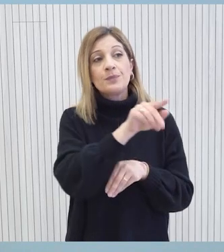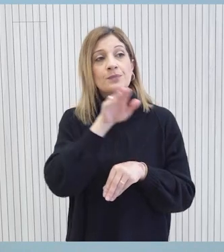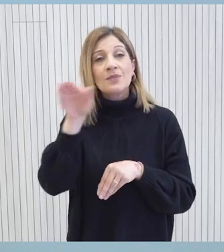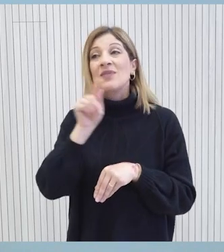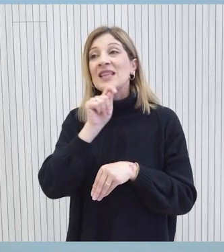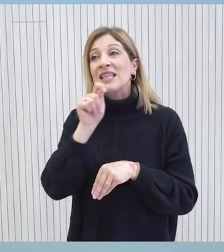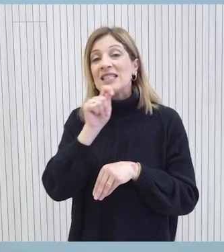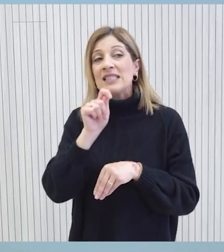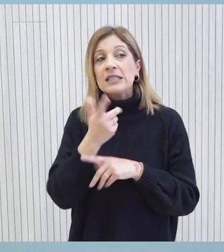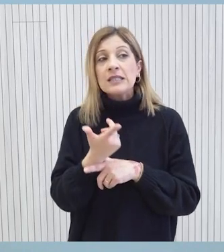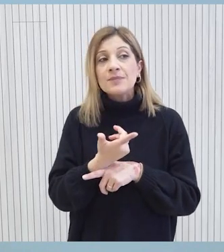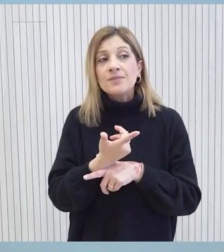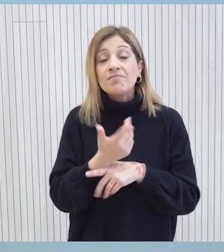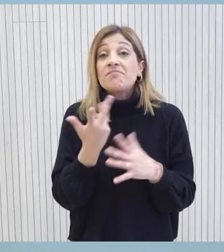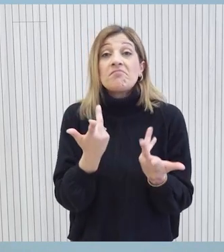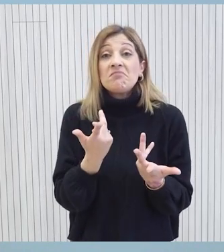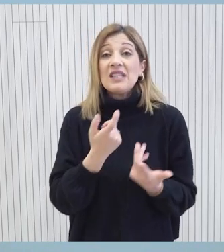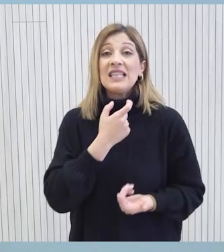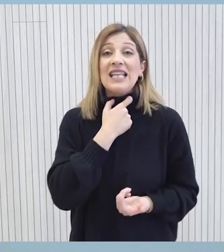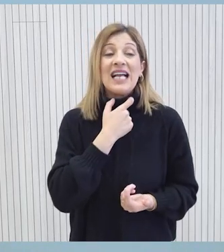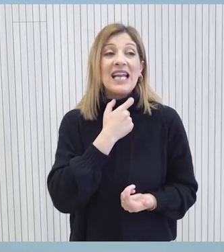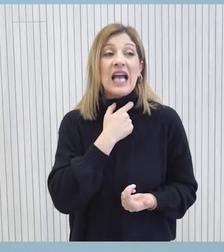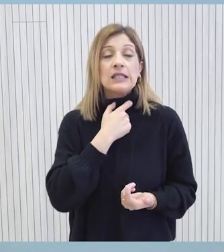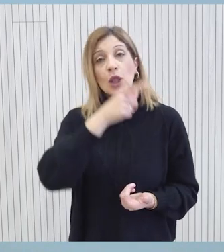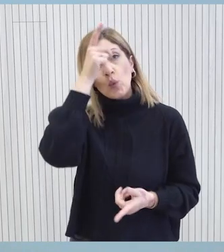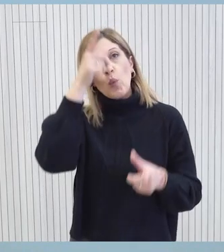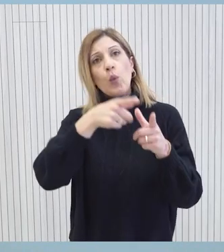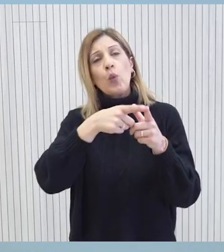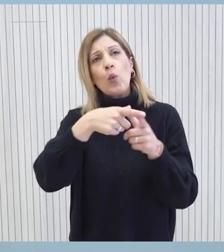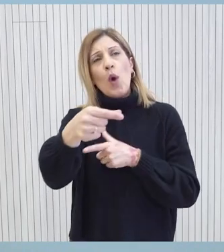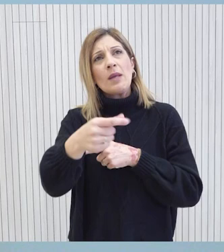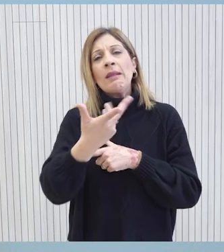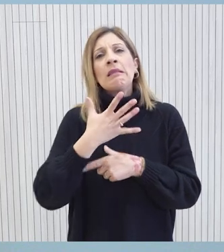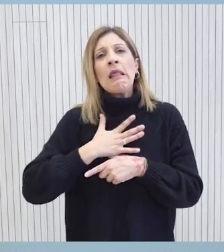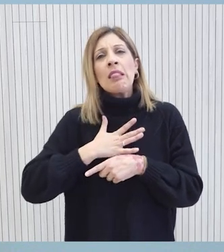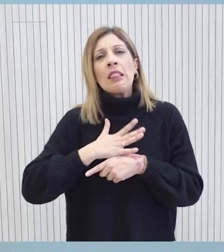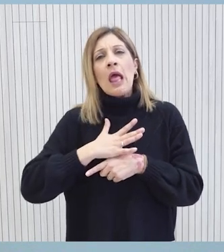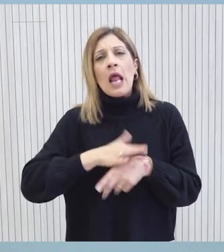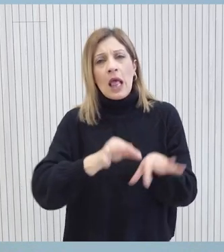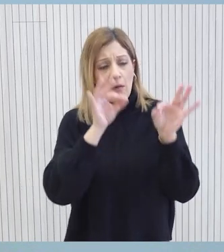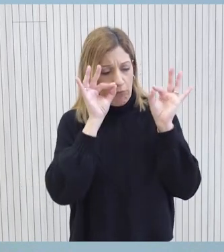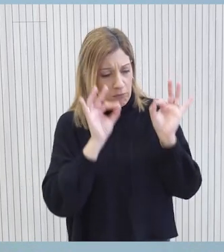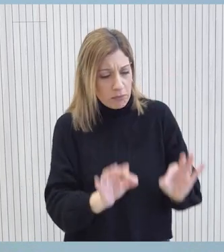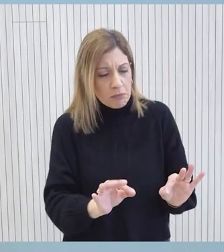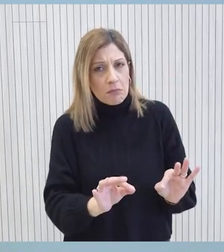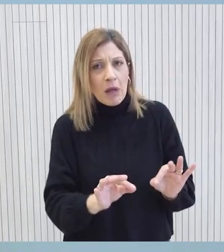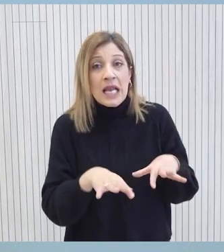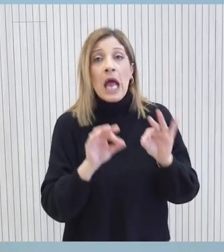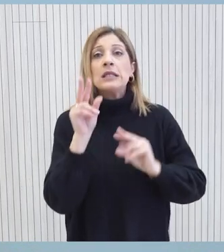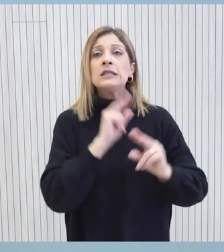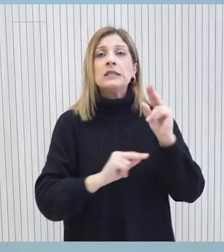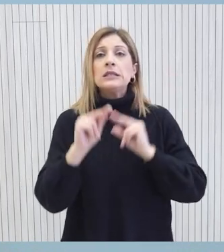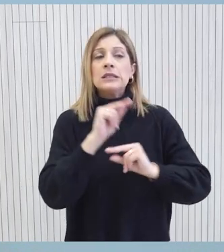είδος διαβελώσεις χρειάζεται η τουρκοκύπριακή πλευρά για να καταλήξει στες